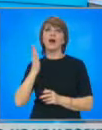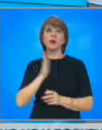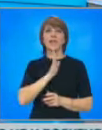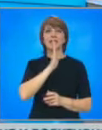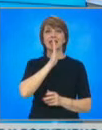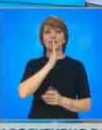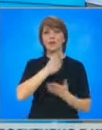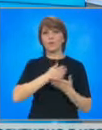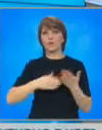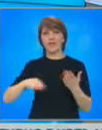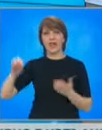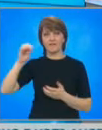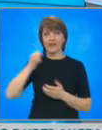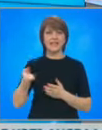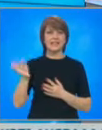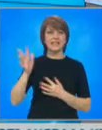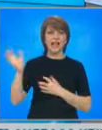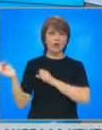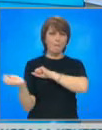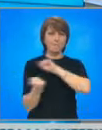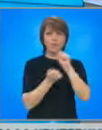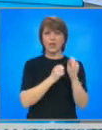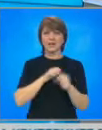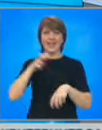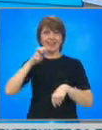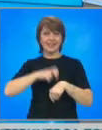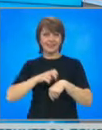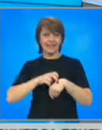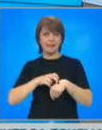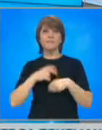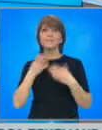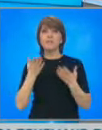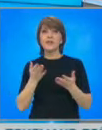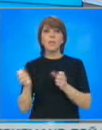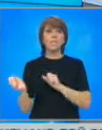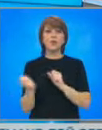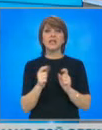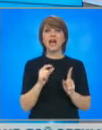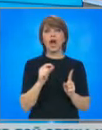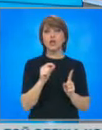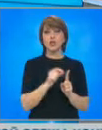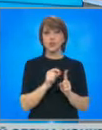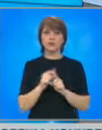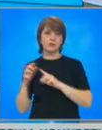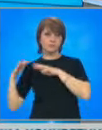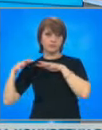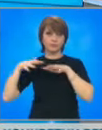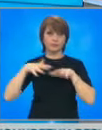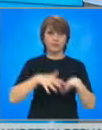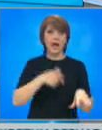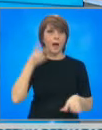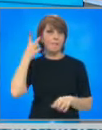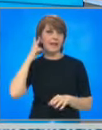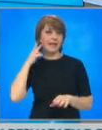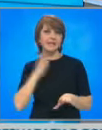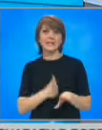След бурята Дъдли, която вече е над Скандинавския полуостров, бурята Юнис връхлетя британските острови.